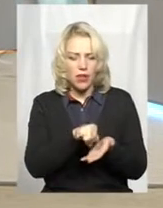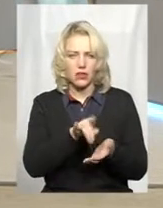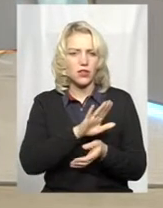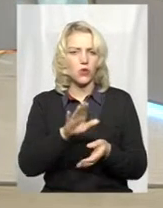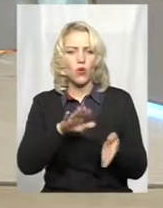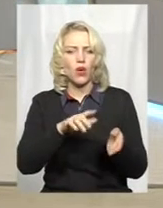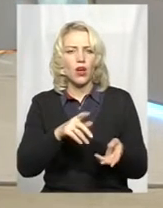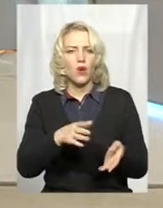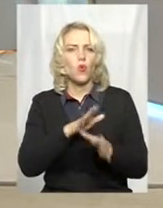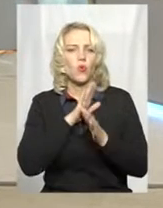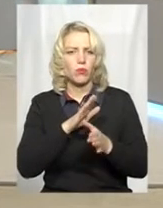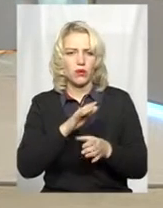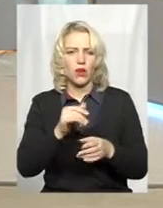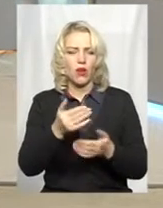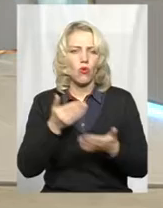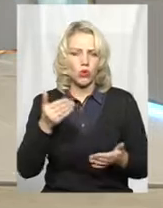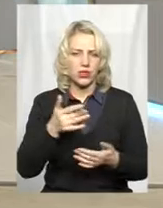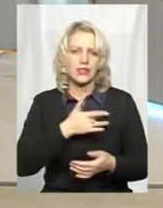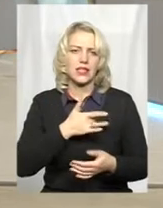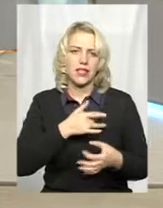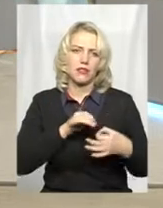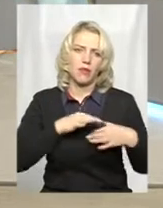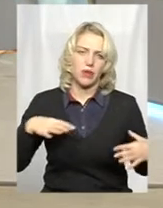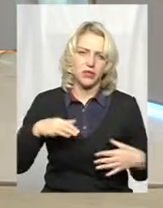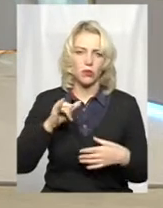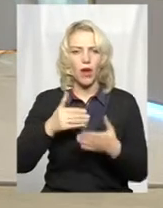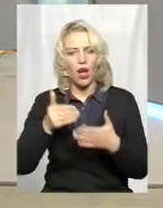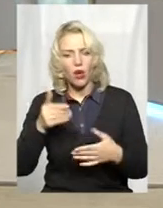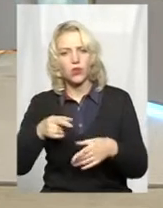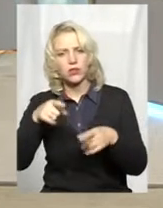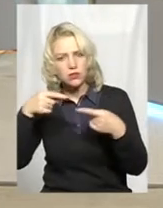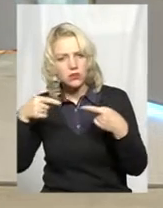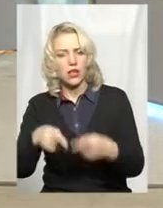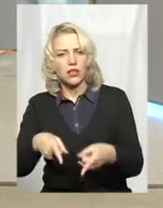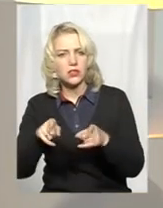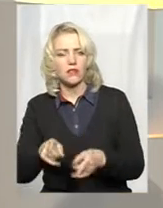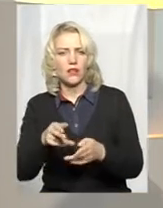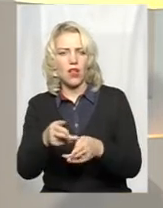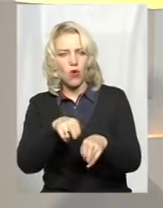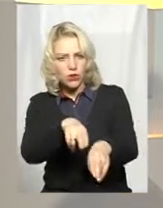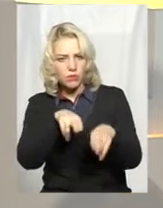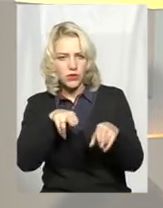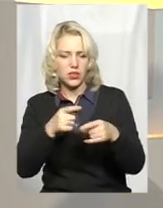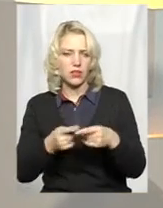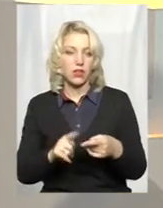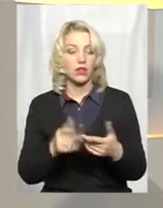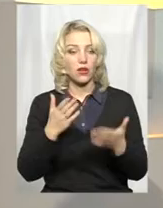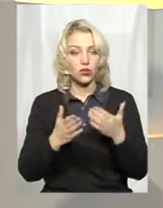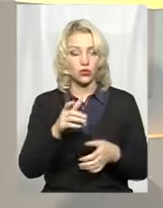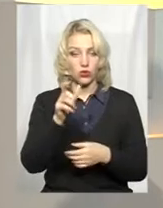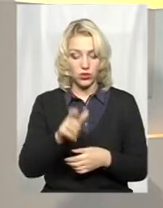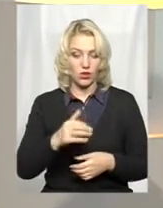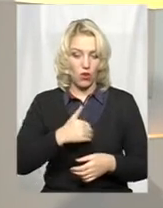І довести в суді дуже важко, що іменно той мисливець скоїл це порушення. Якщо ж людина хоче стати